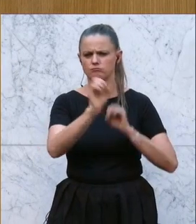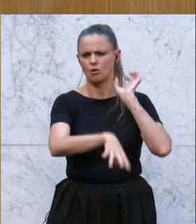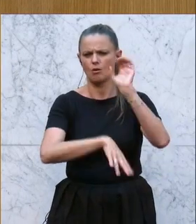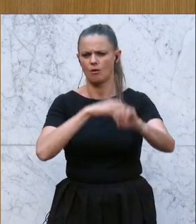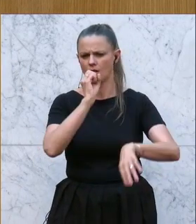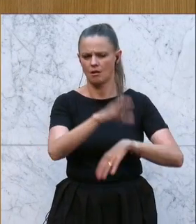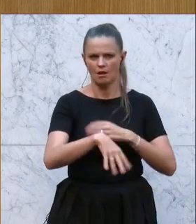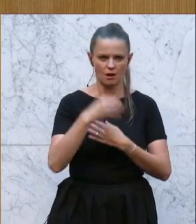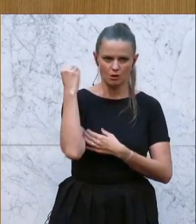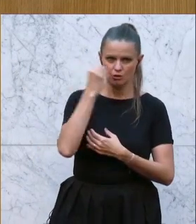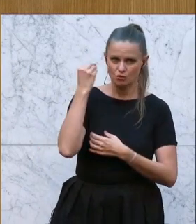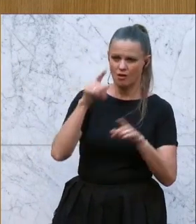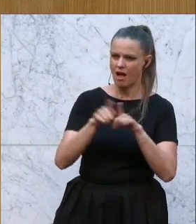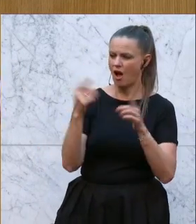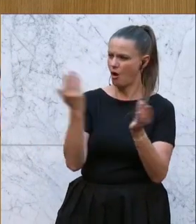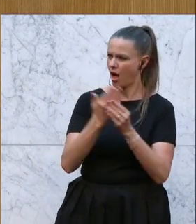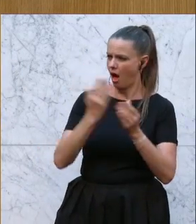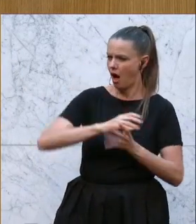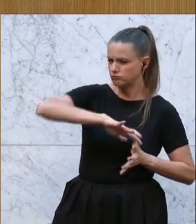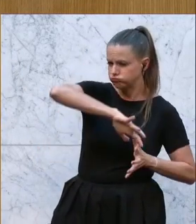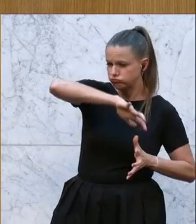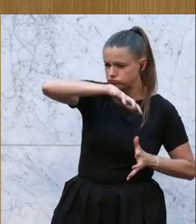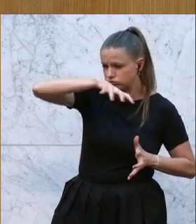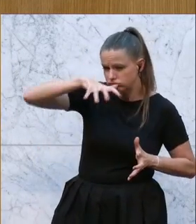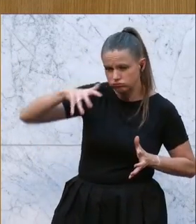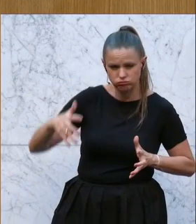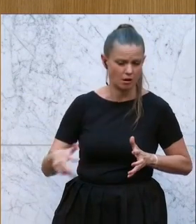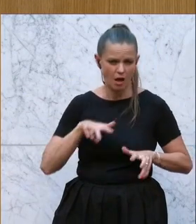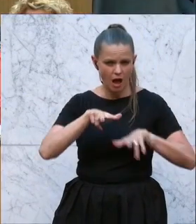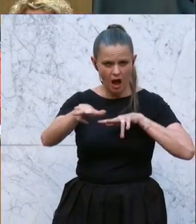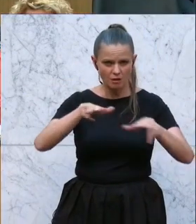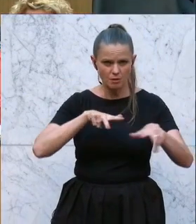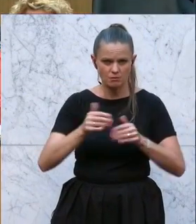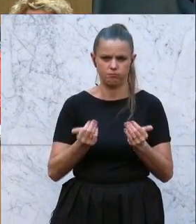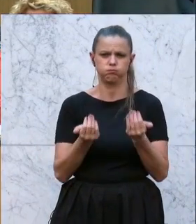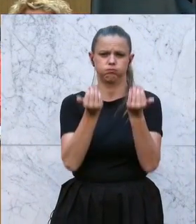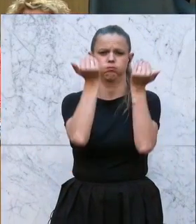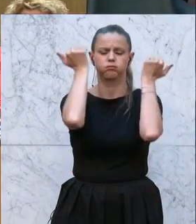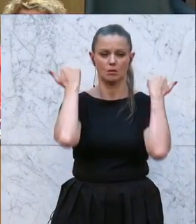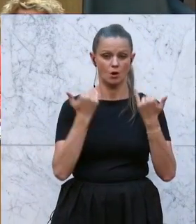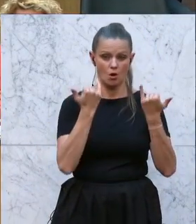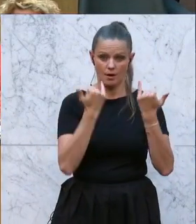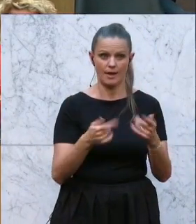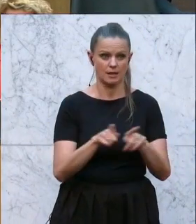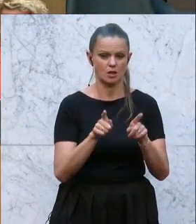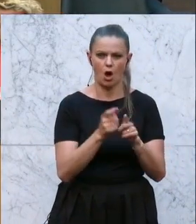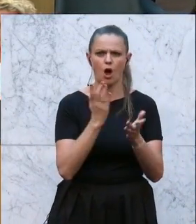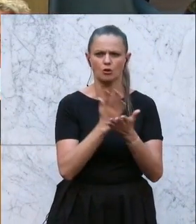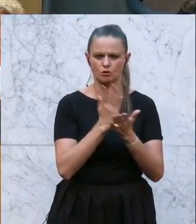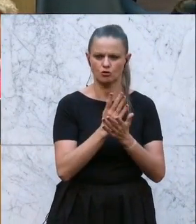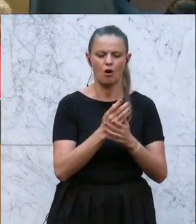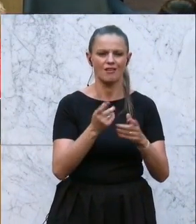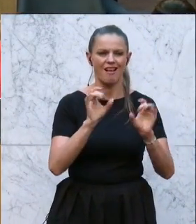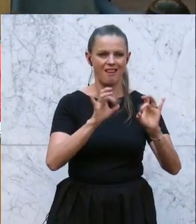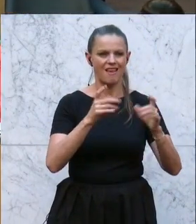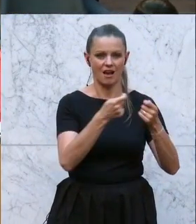unter Aktenbergen und in Administration versinken. Und mittlerweile droht Ihnen ja auch die Lehrergewerkschaft